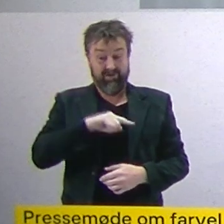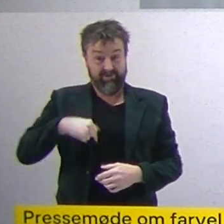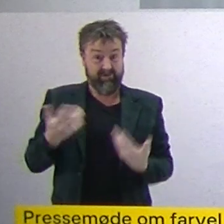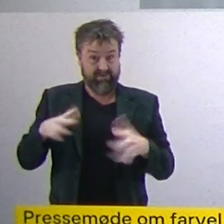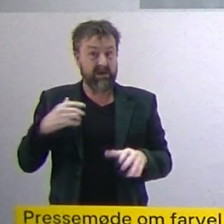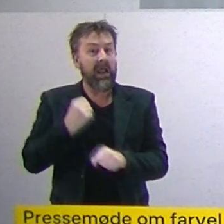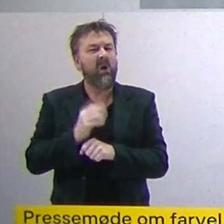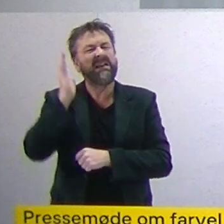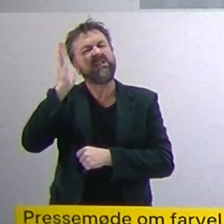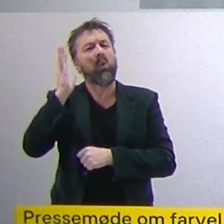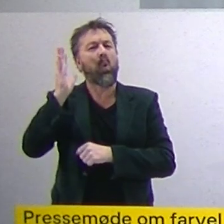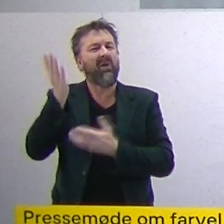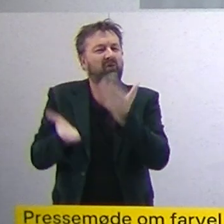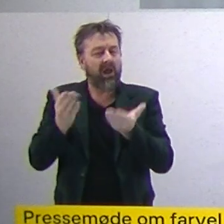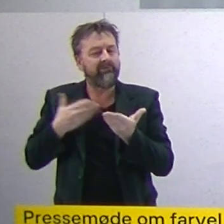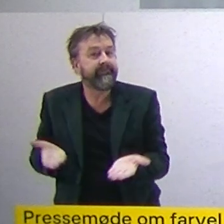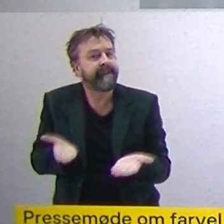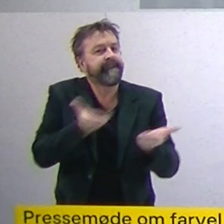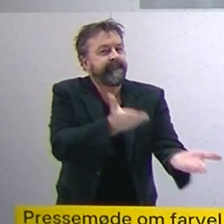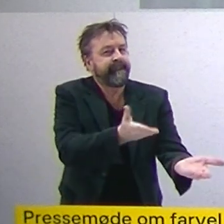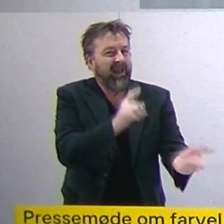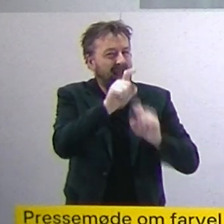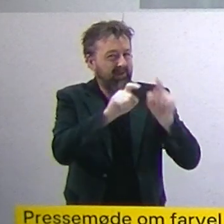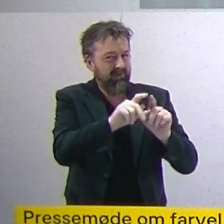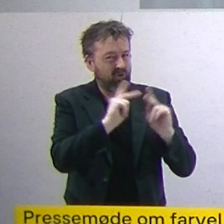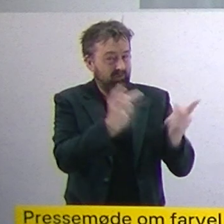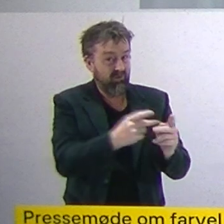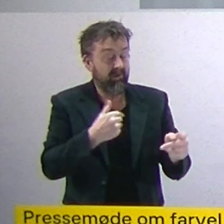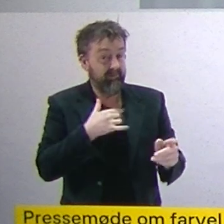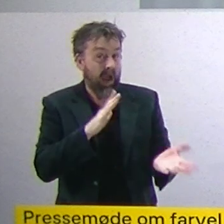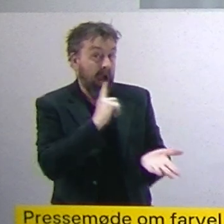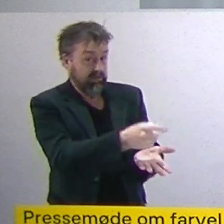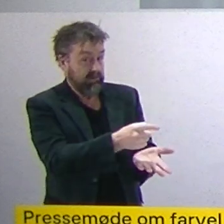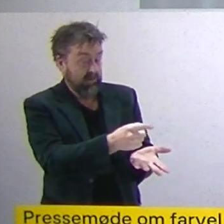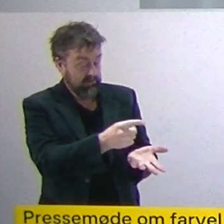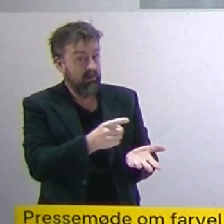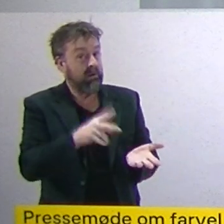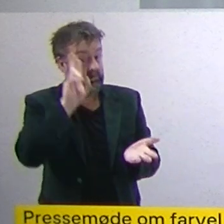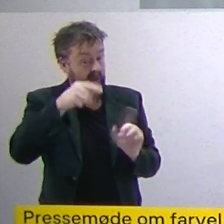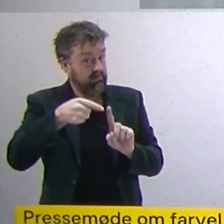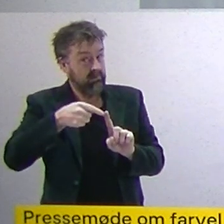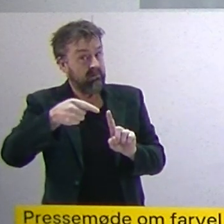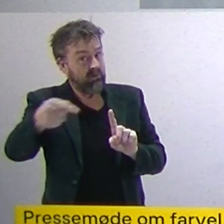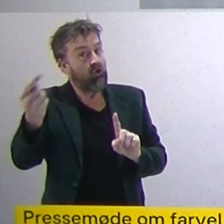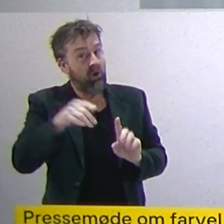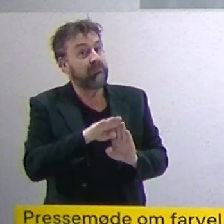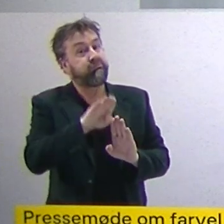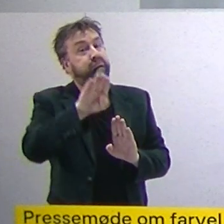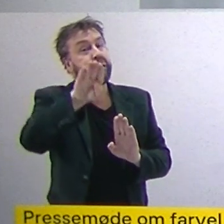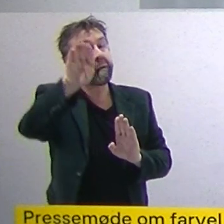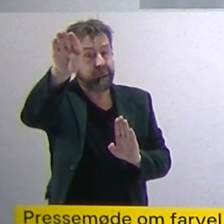Epidemikommissionen, at vi altså også i den kommende tid kan forvente stigende smittetal, som også kan medføre nogle afledte